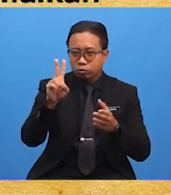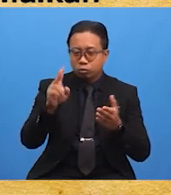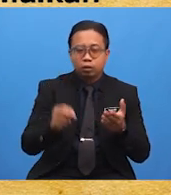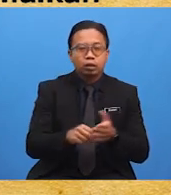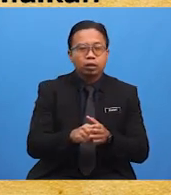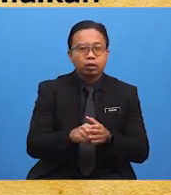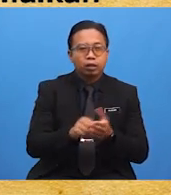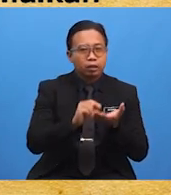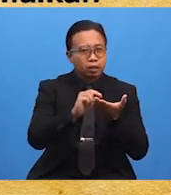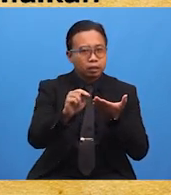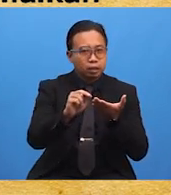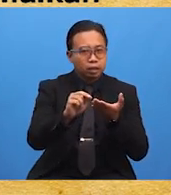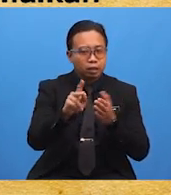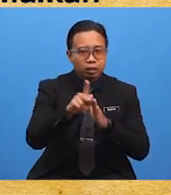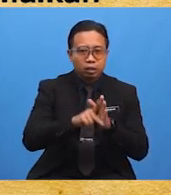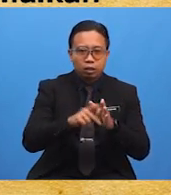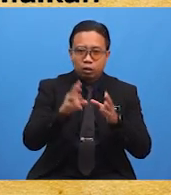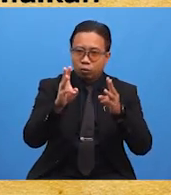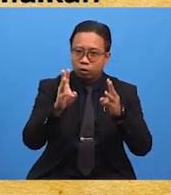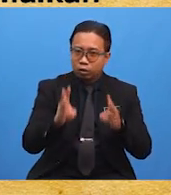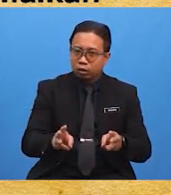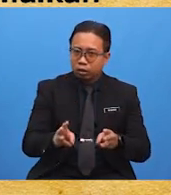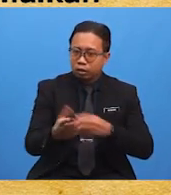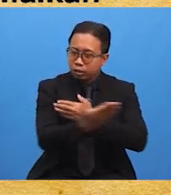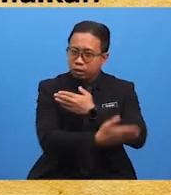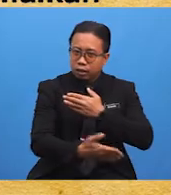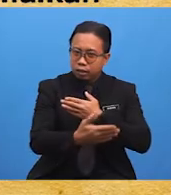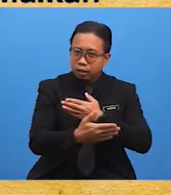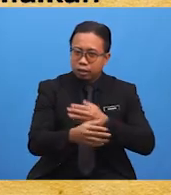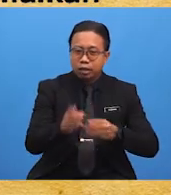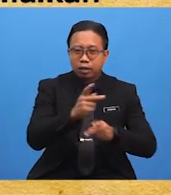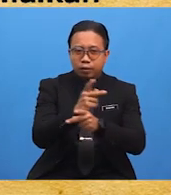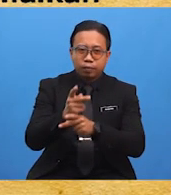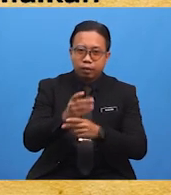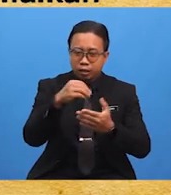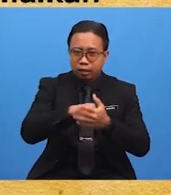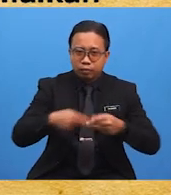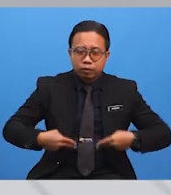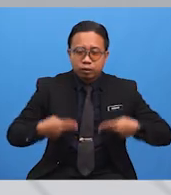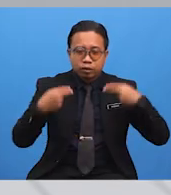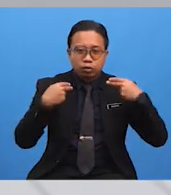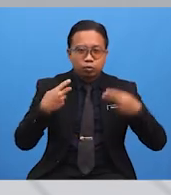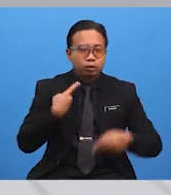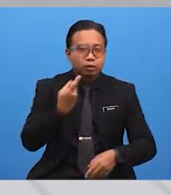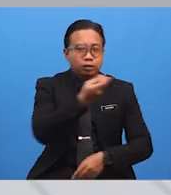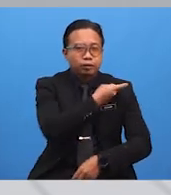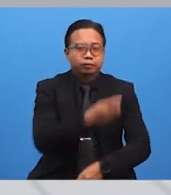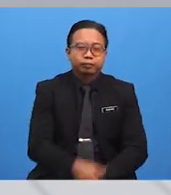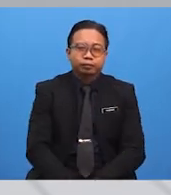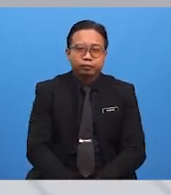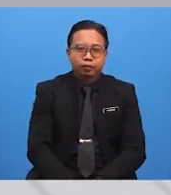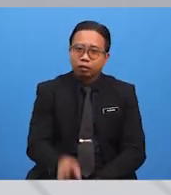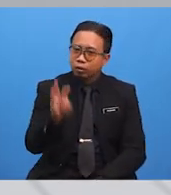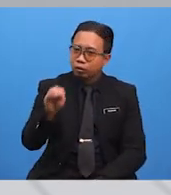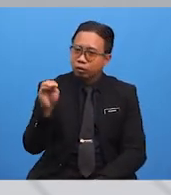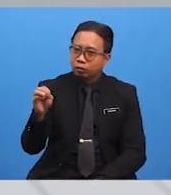nilai kewagaan negaraan yang perlu diamalkan dalam kehidupan kita. Murid-murid,